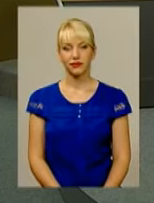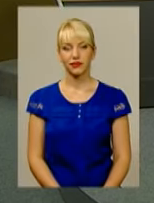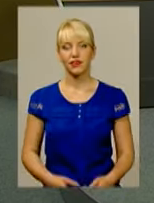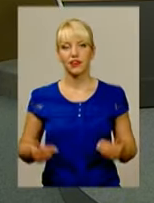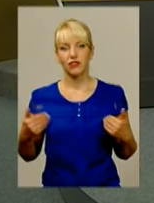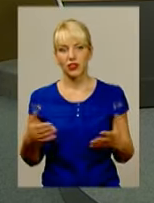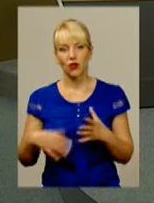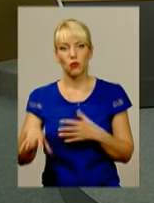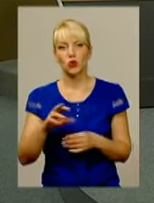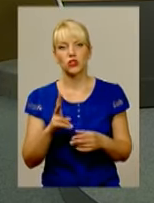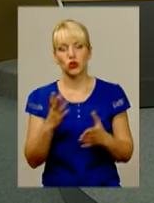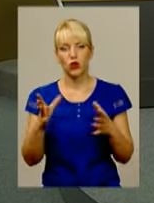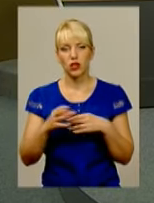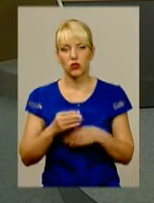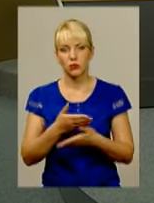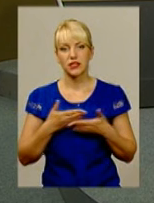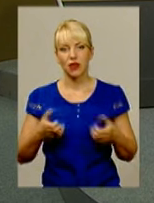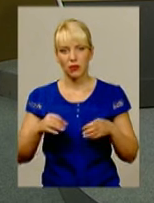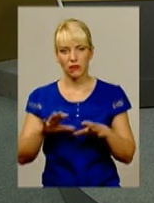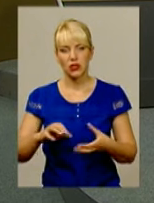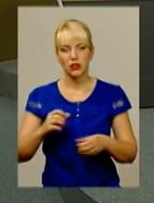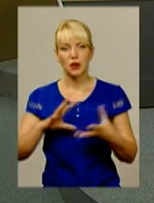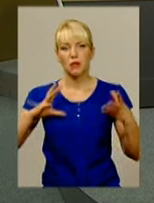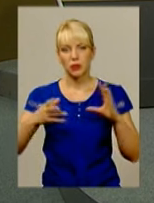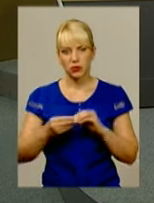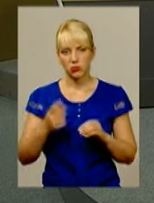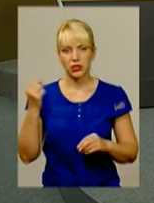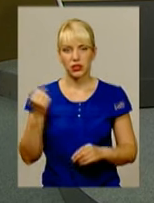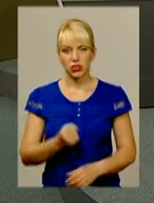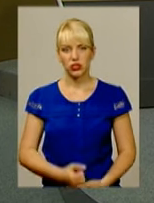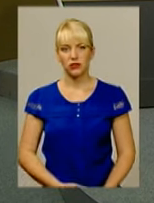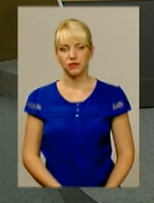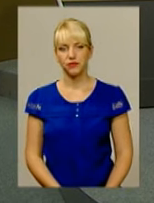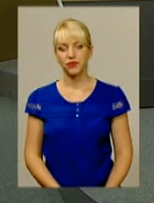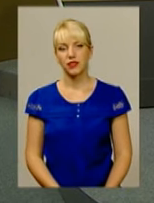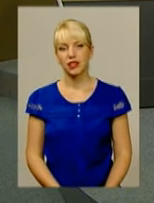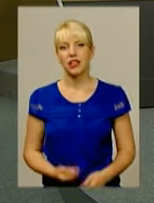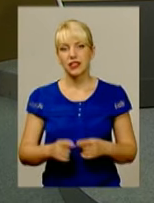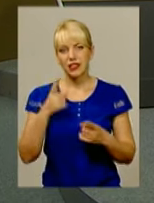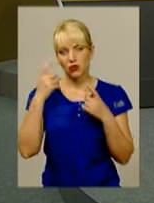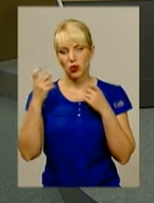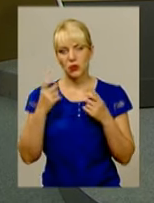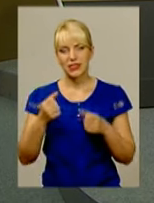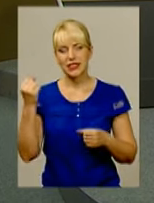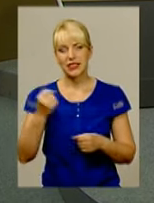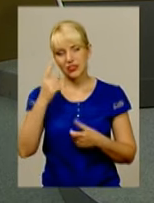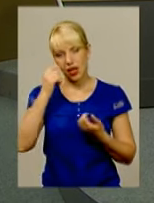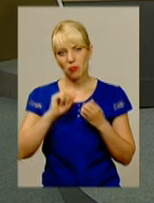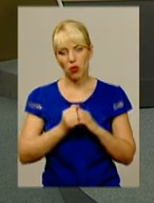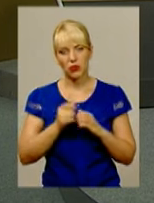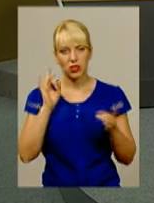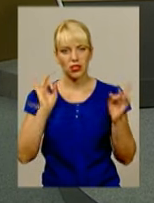Вітаємо усіх, хто разом із нами вирішив підбити підсумки тижня. Цей інформаційний тиждень запам'ятався